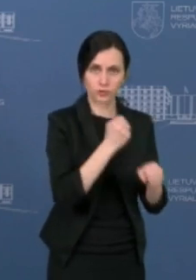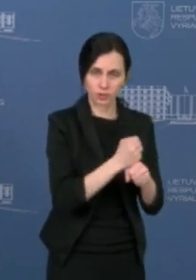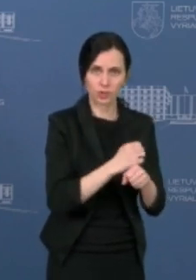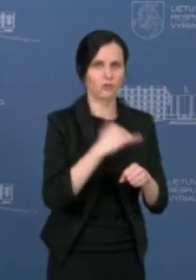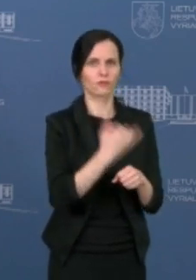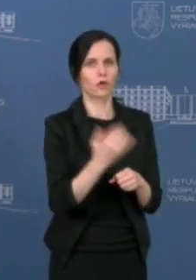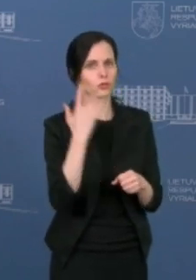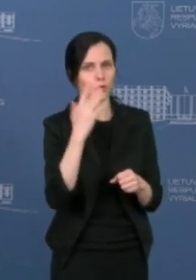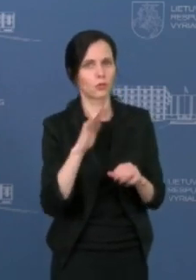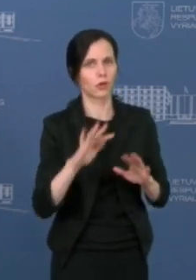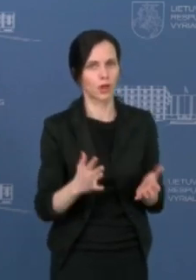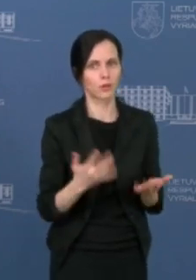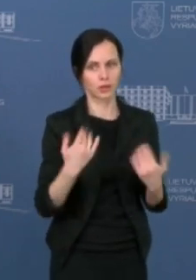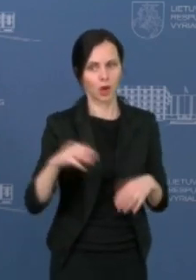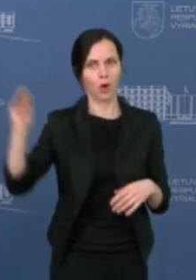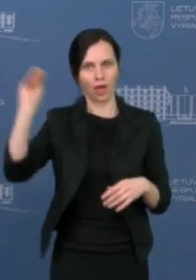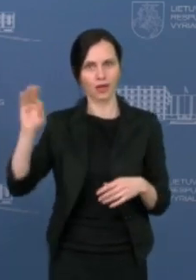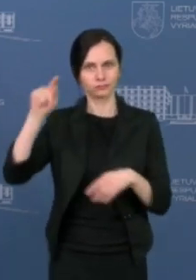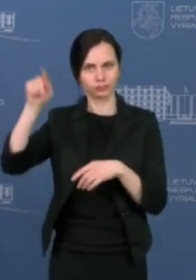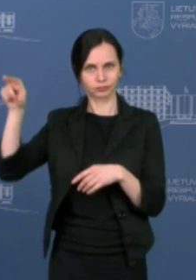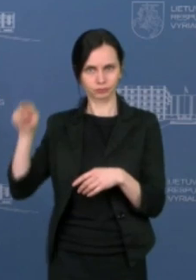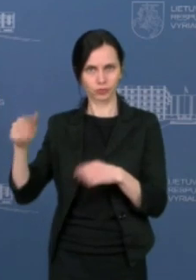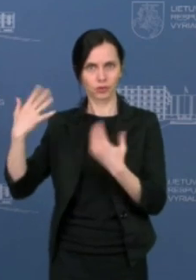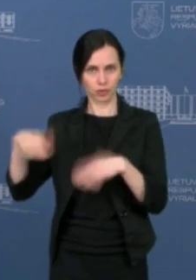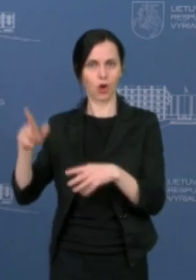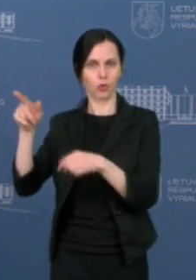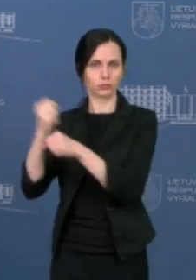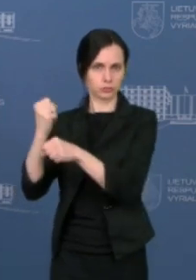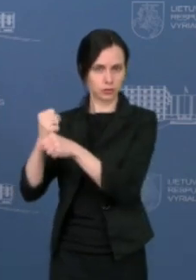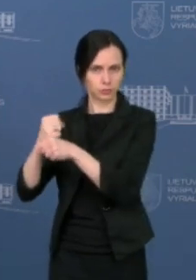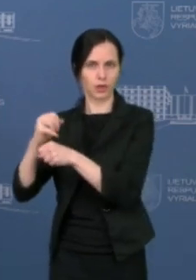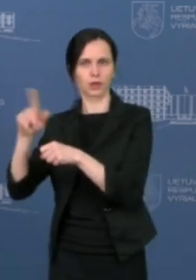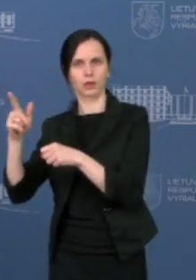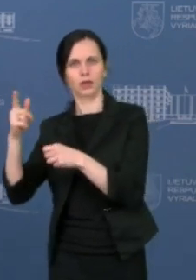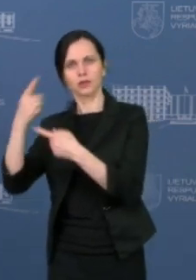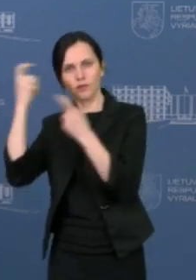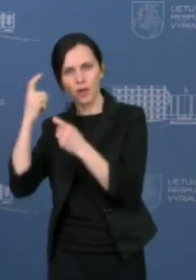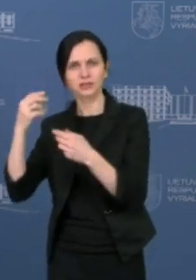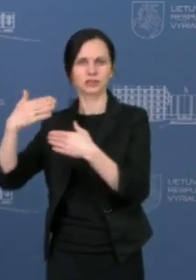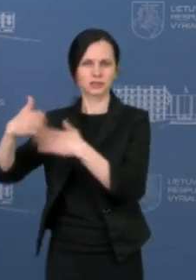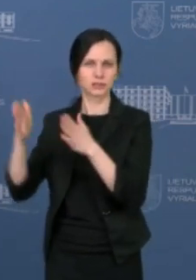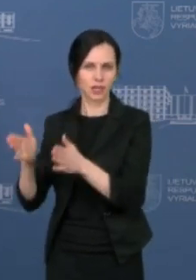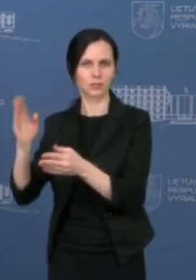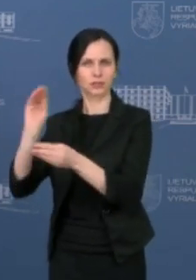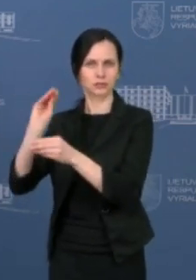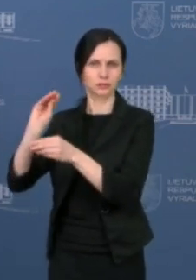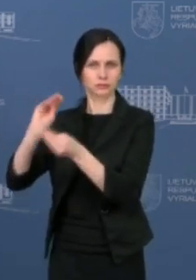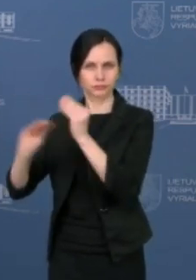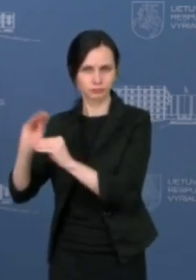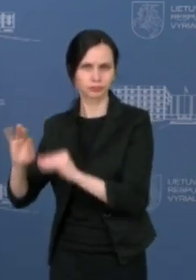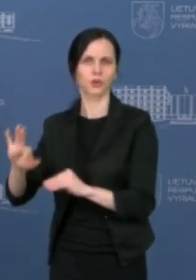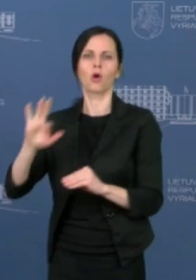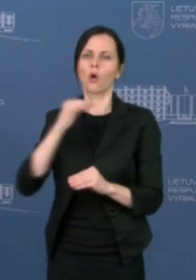pozicija? Žinome, kad kelios Europos šalys jau yra pradėjusios veiksmus, derina informacinės sistemas. Kokioje situacijoje yra